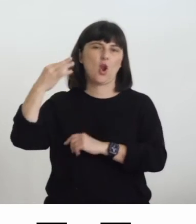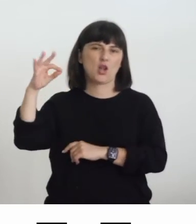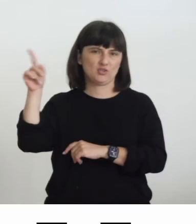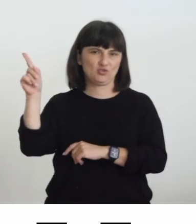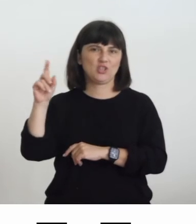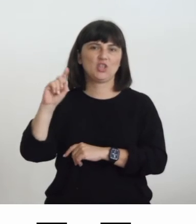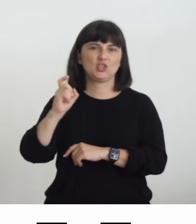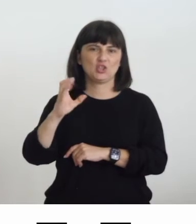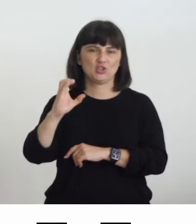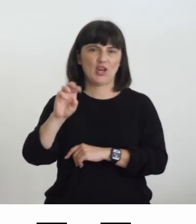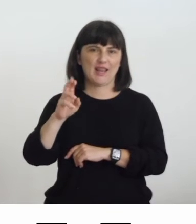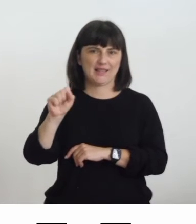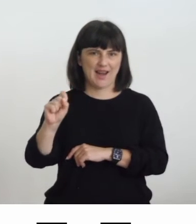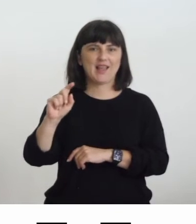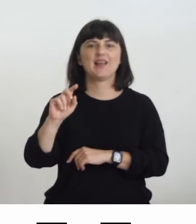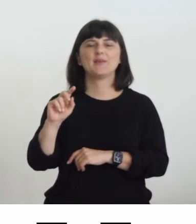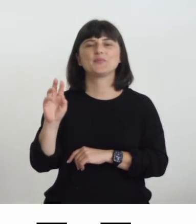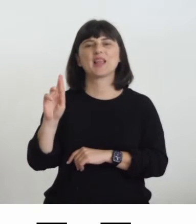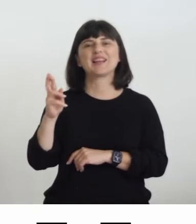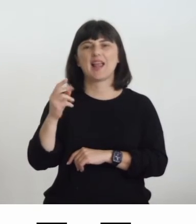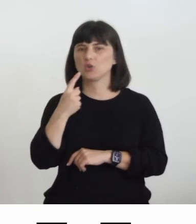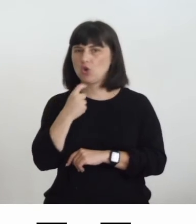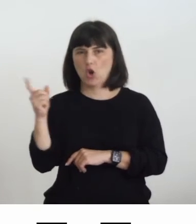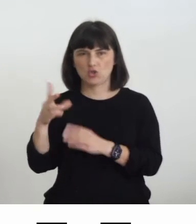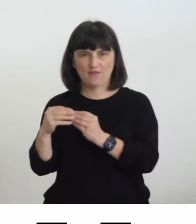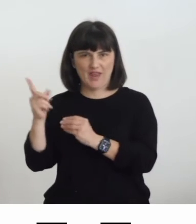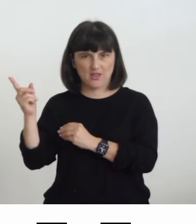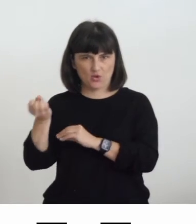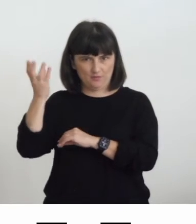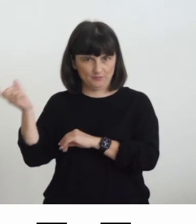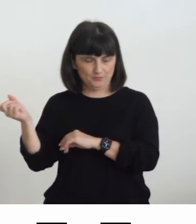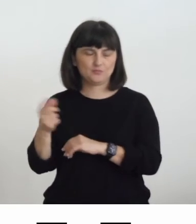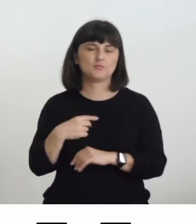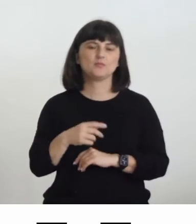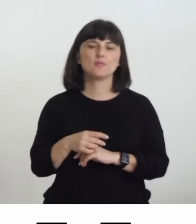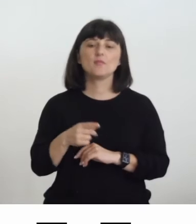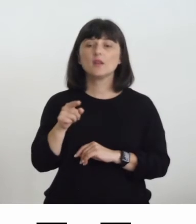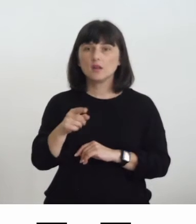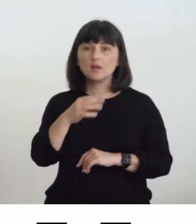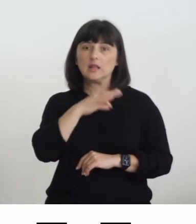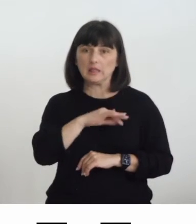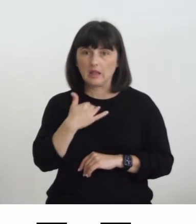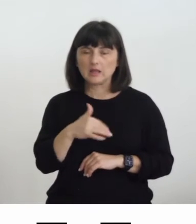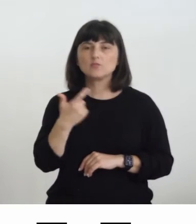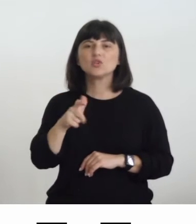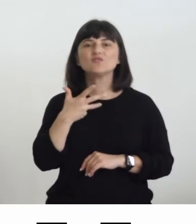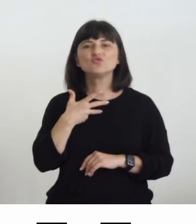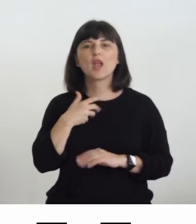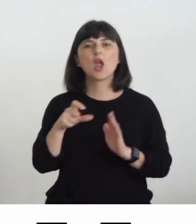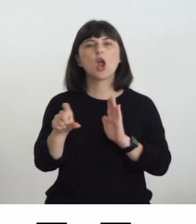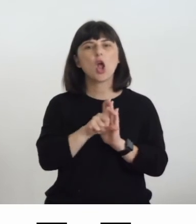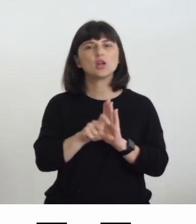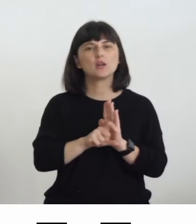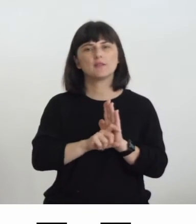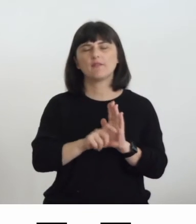cera un altro esempio interessante perché utilizza un livello di traduzione con più codici quindi oltre ad